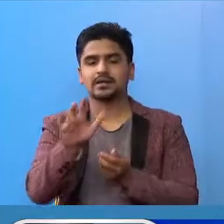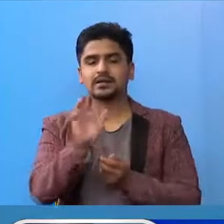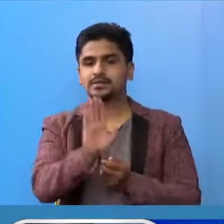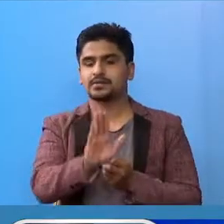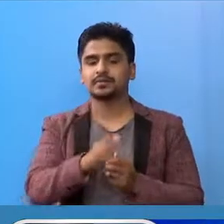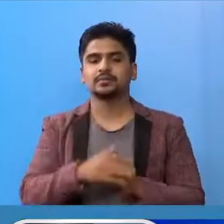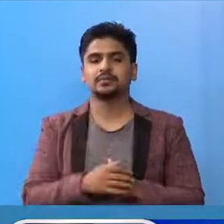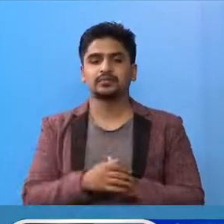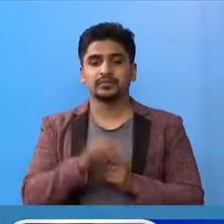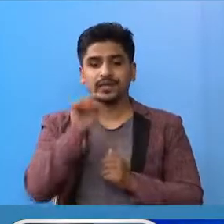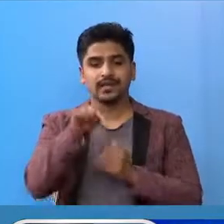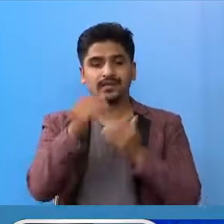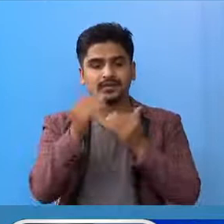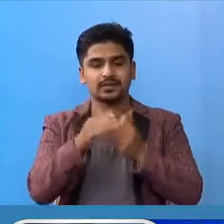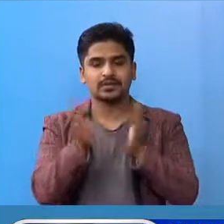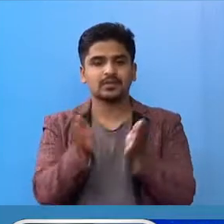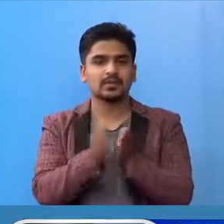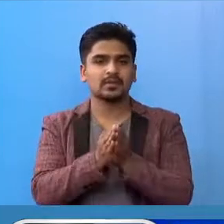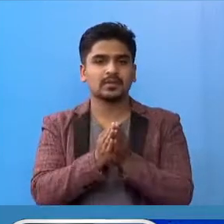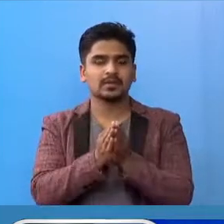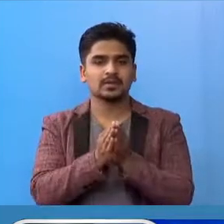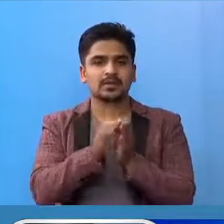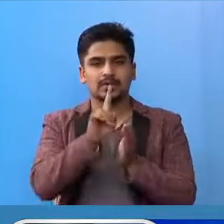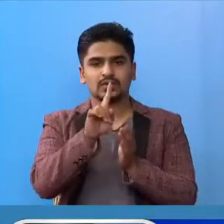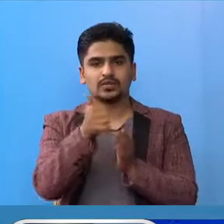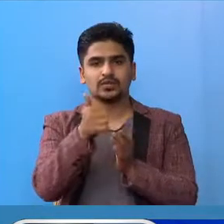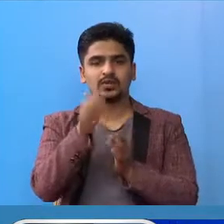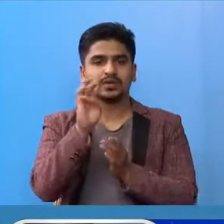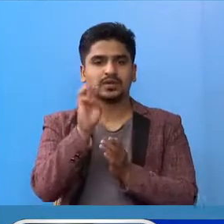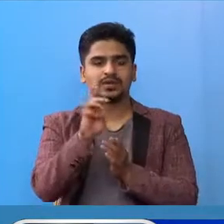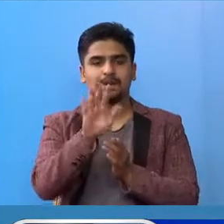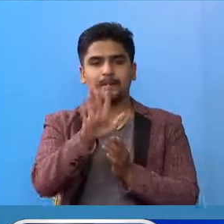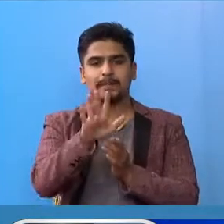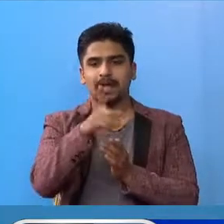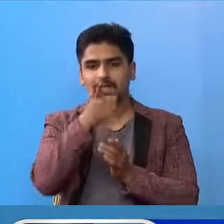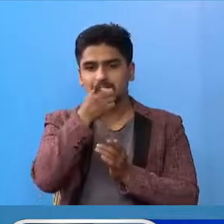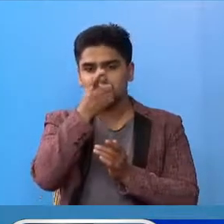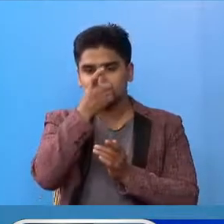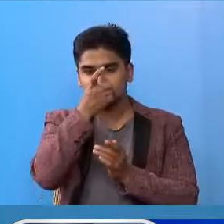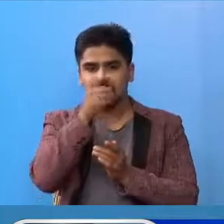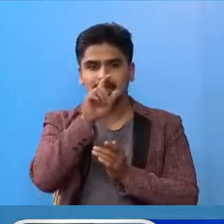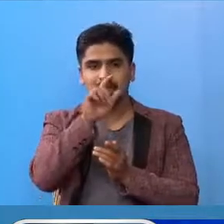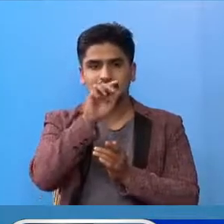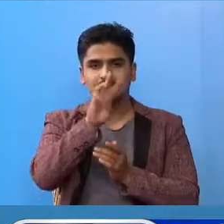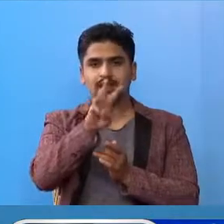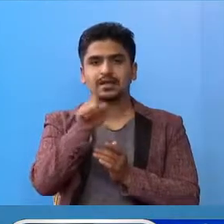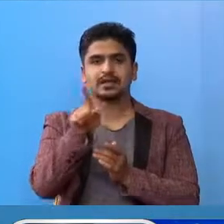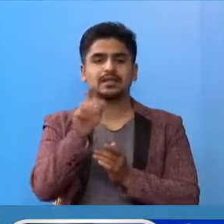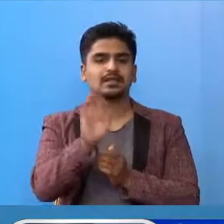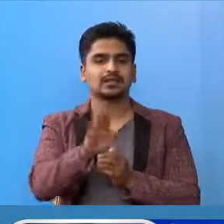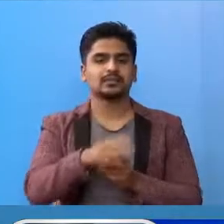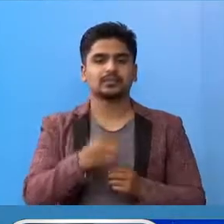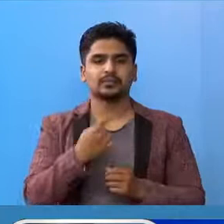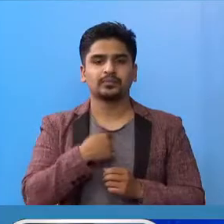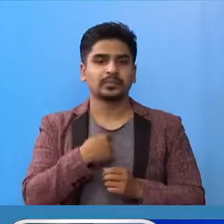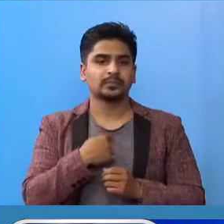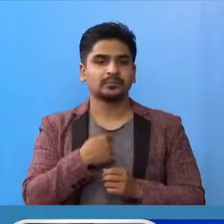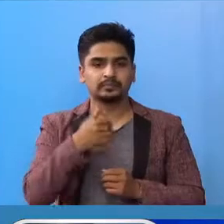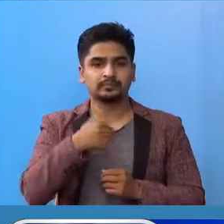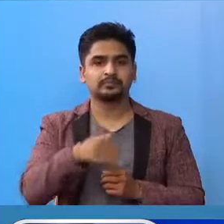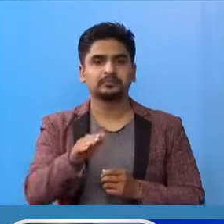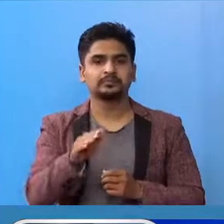छा रा आजसम्मा को जम्मा स्वोर हजार पान्द संख्या एक तिस छा मा अब